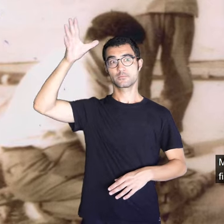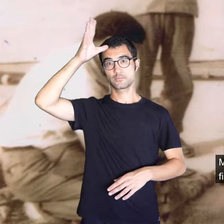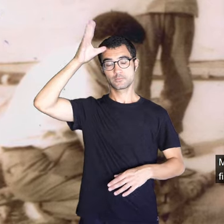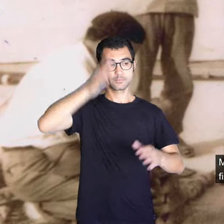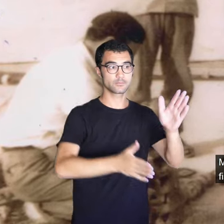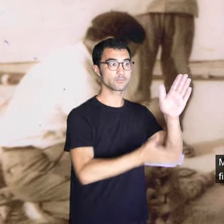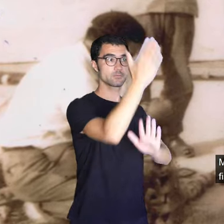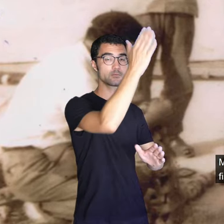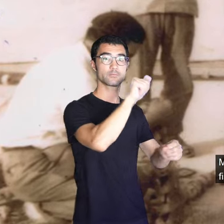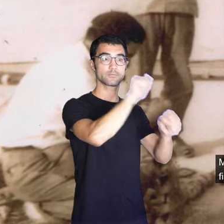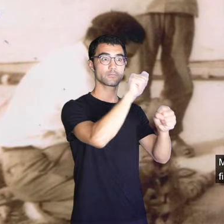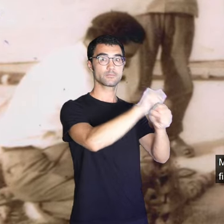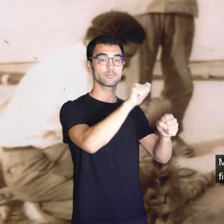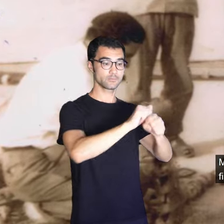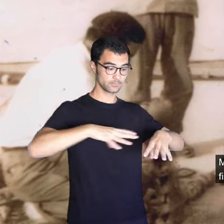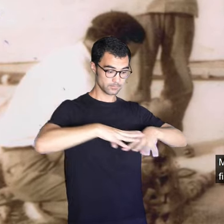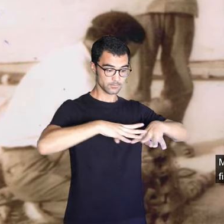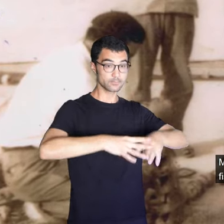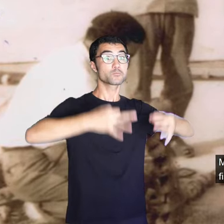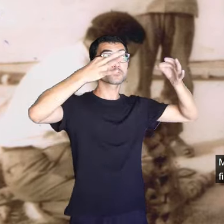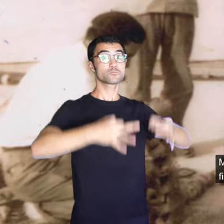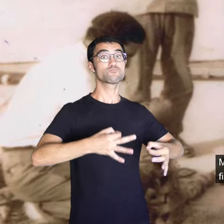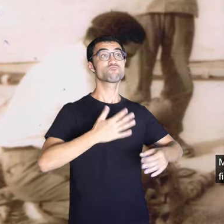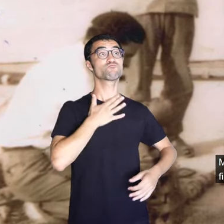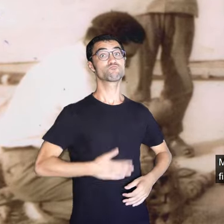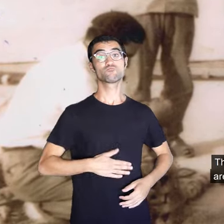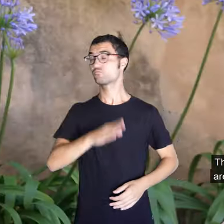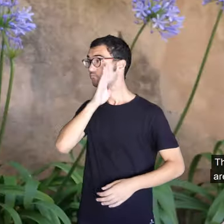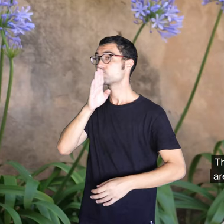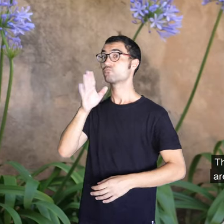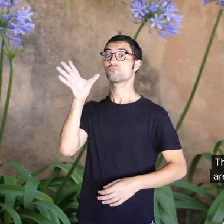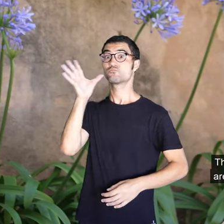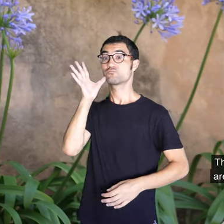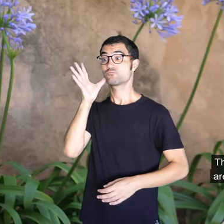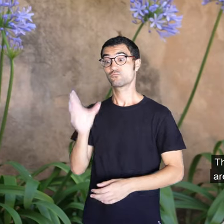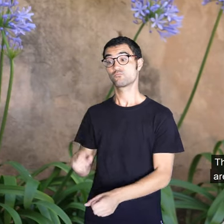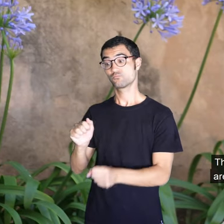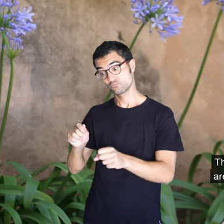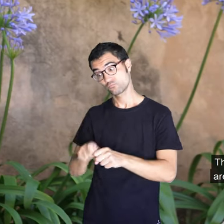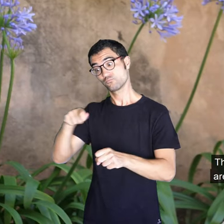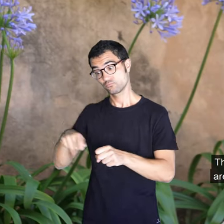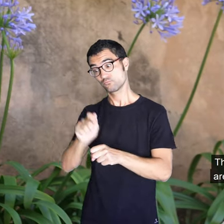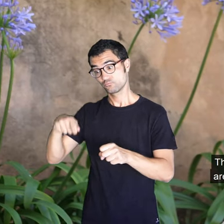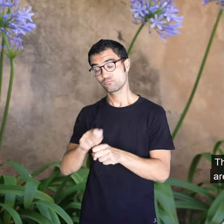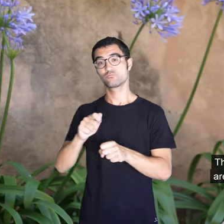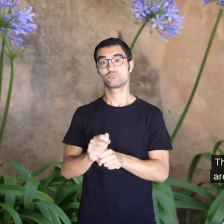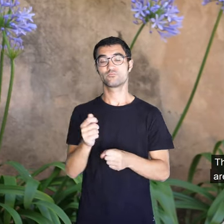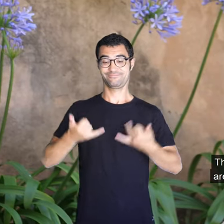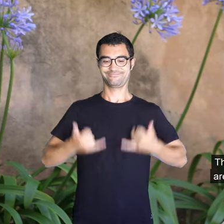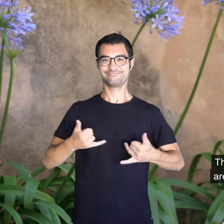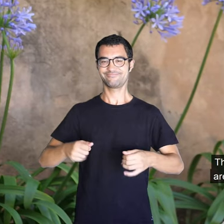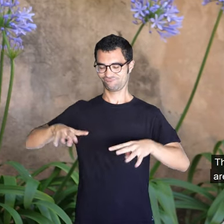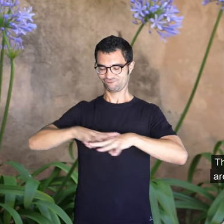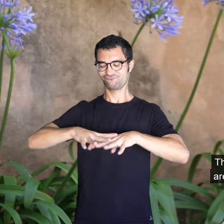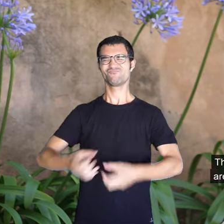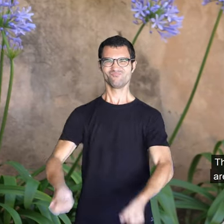se'n volia du xerxes noves, sempre s'espanyaven, perquè les xerxes no eren com ara, que ara són de nilon i